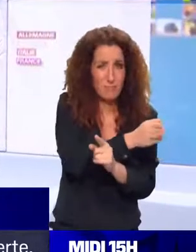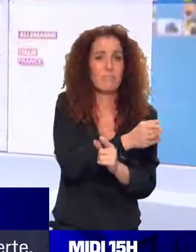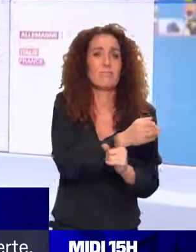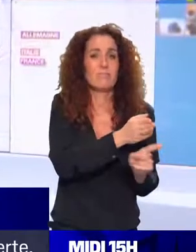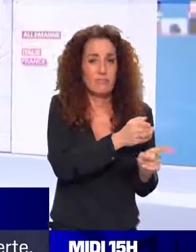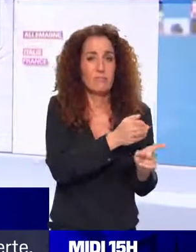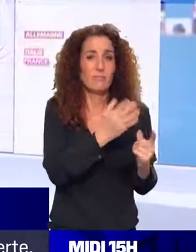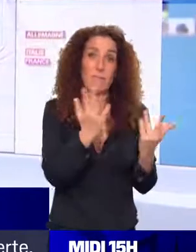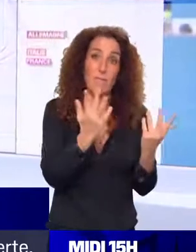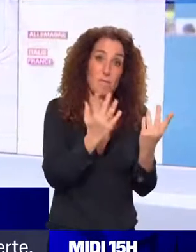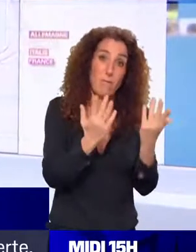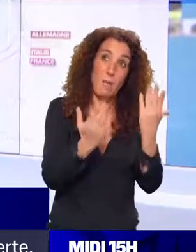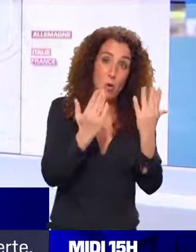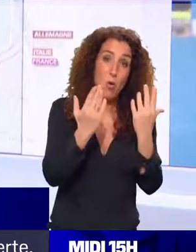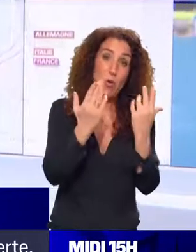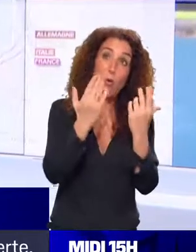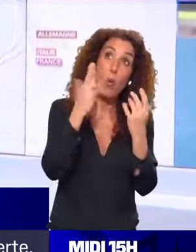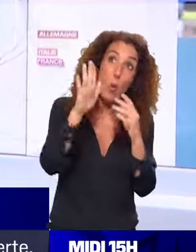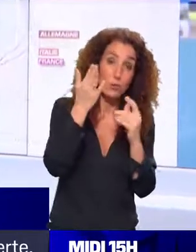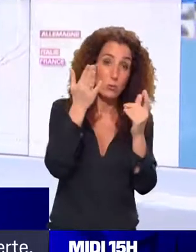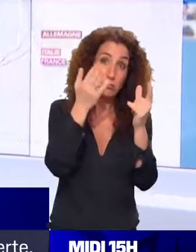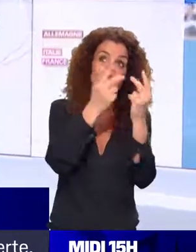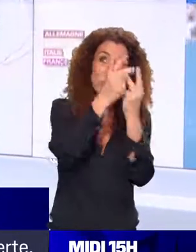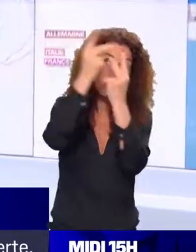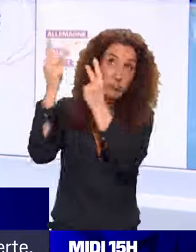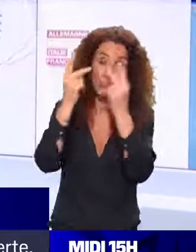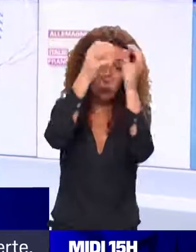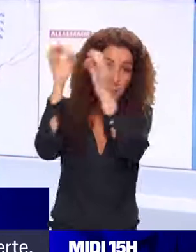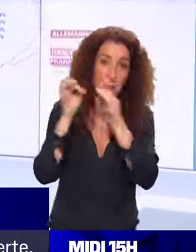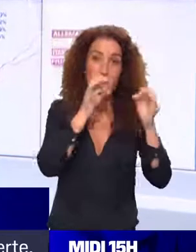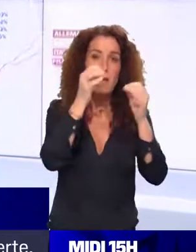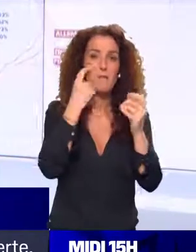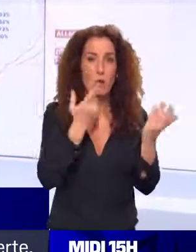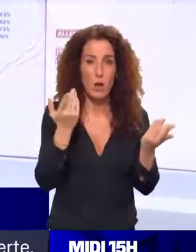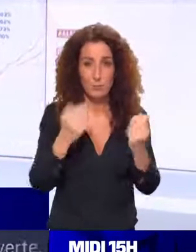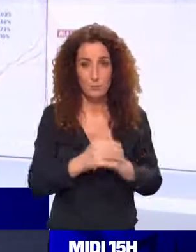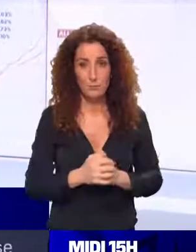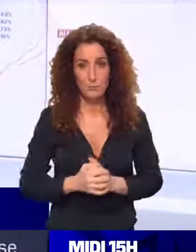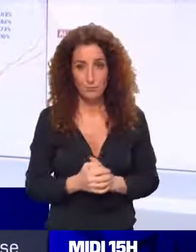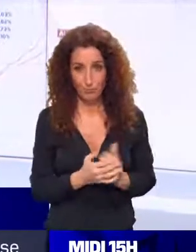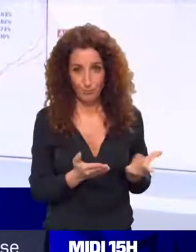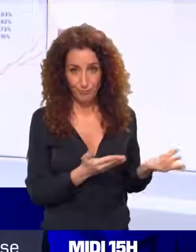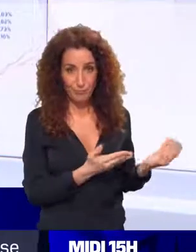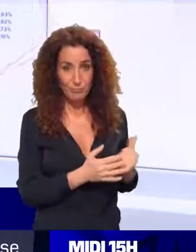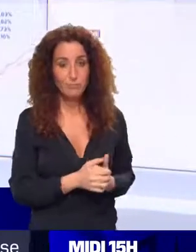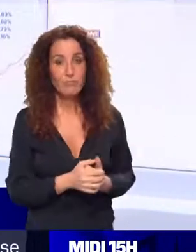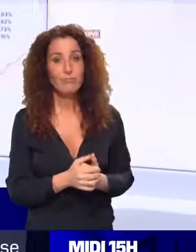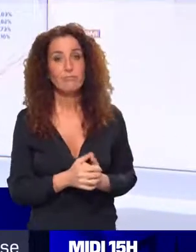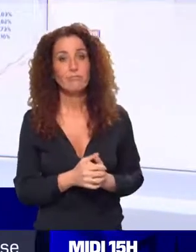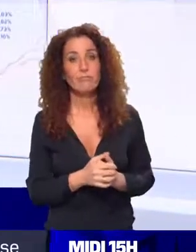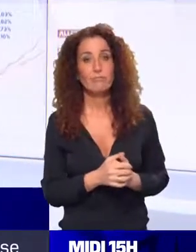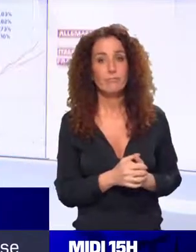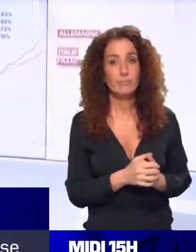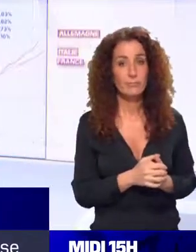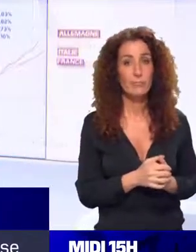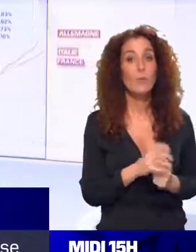de nos voisins français où on en était. Regardez ces courbes de l'évolution de la vaccination. On a pris la vaccination première